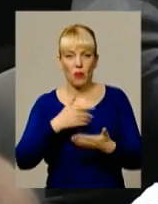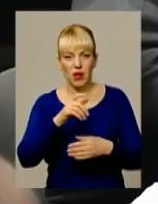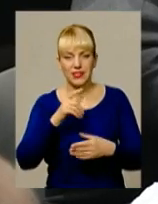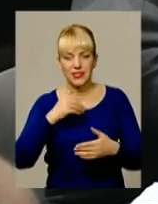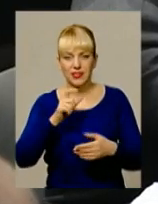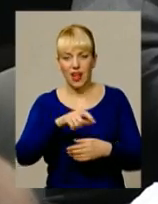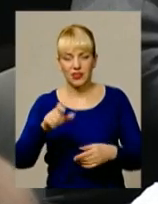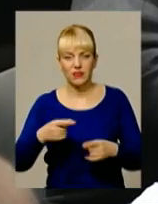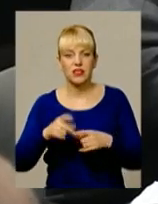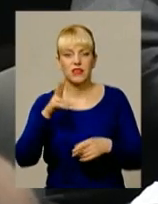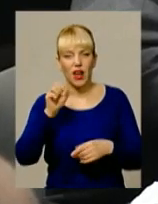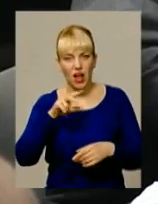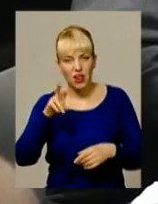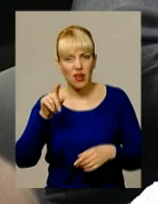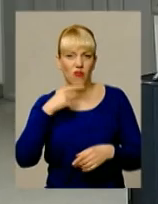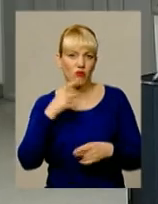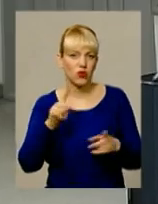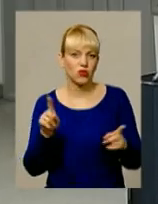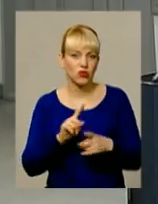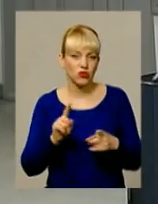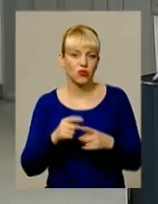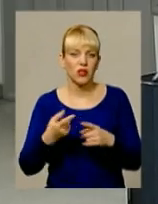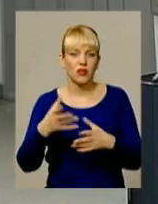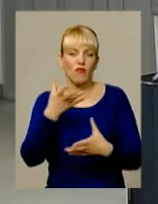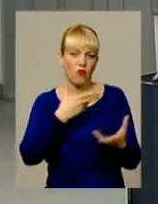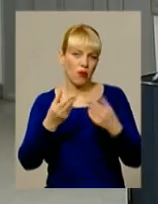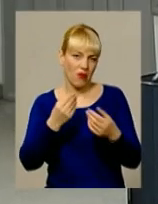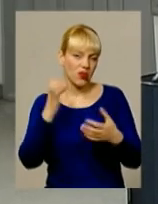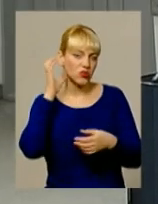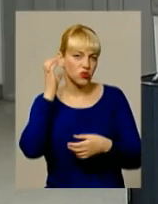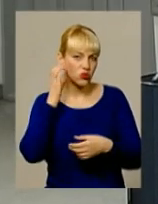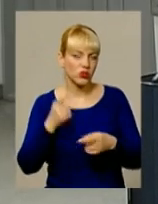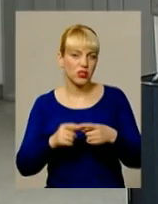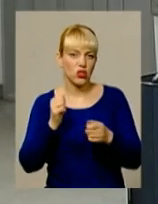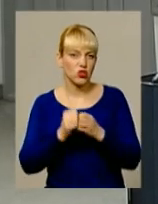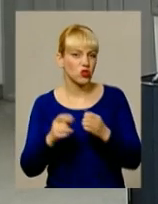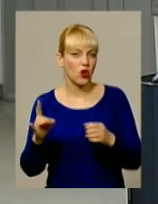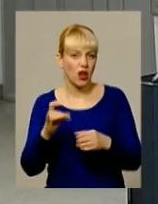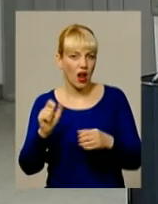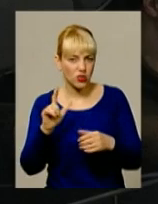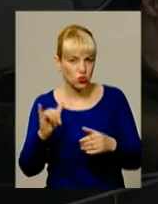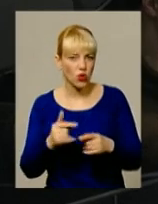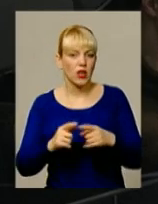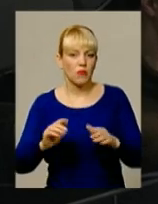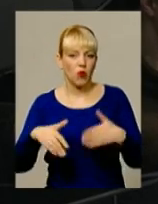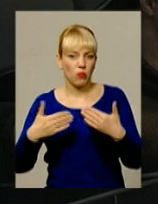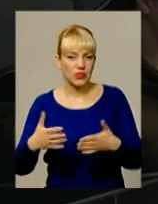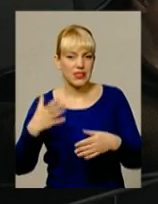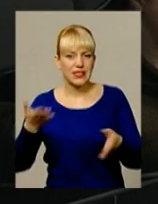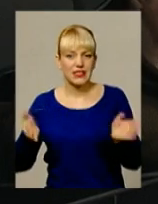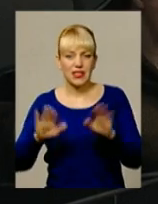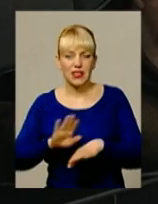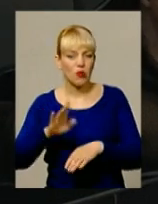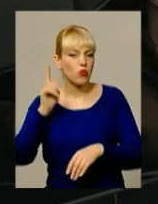Щоправда, останні відмітили формальність проведення подібних слухань. Кажуть, щоразу пропозиції громадськості залишаються непочутими.